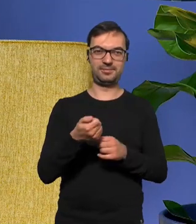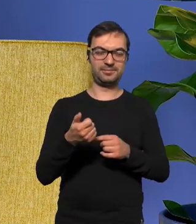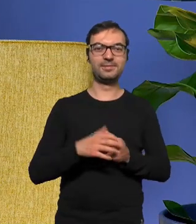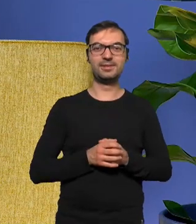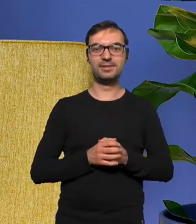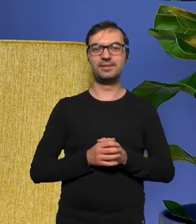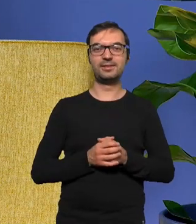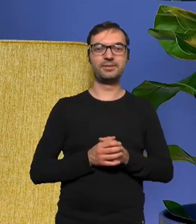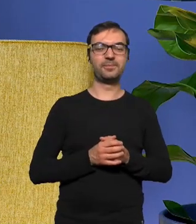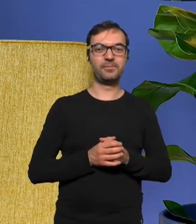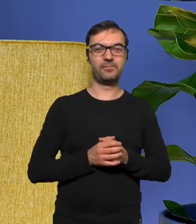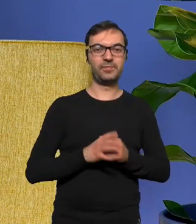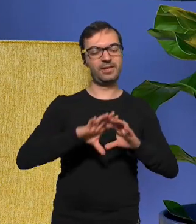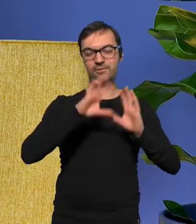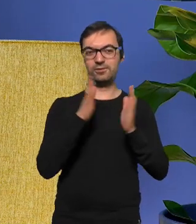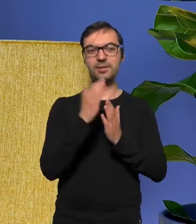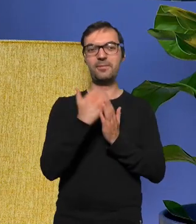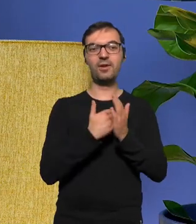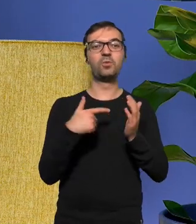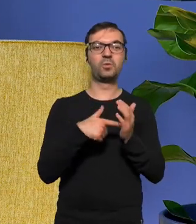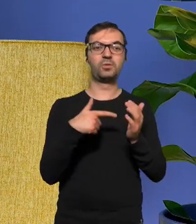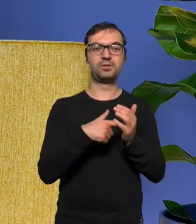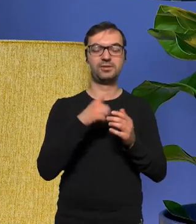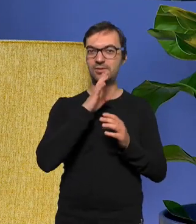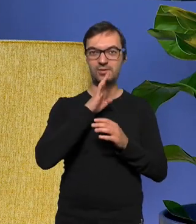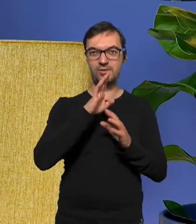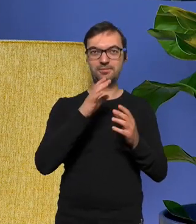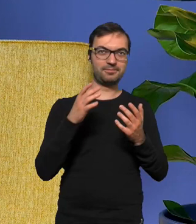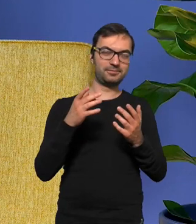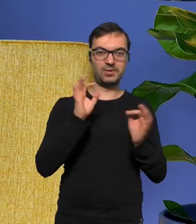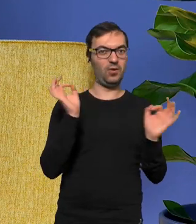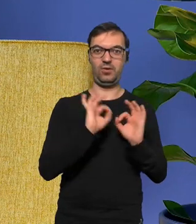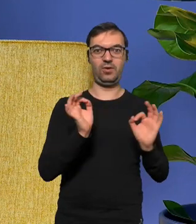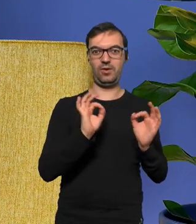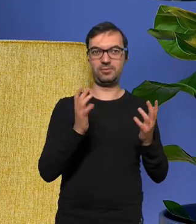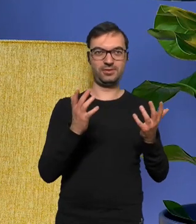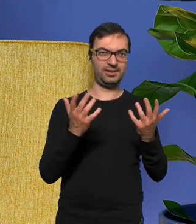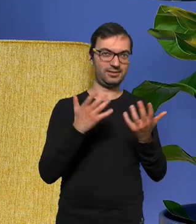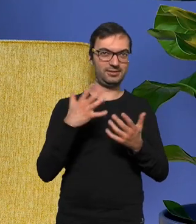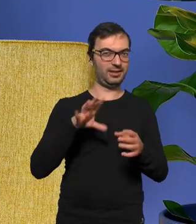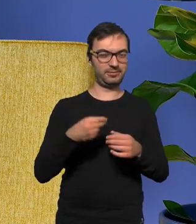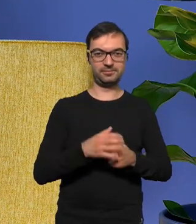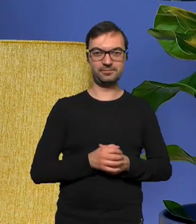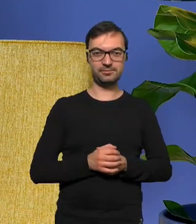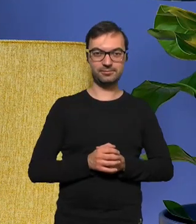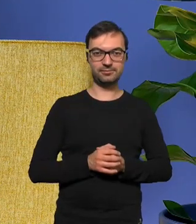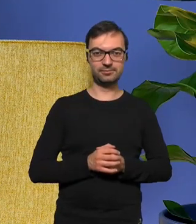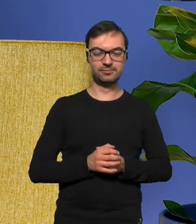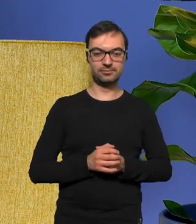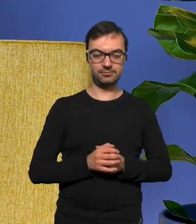i to jest coś kosmicznie przerażająco dziwnego